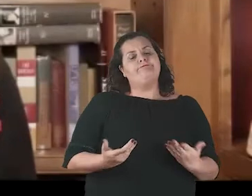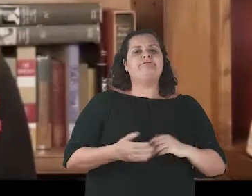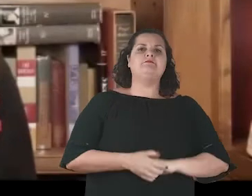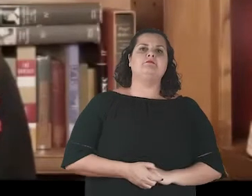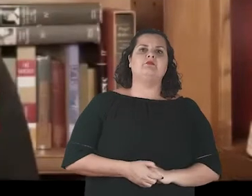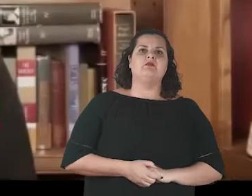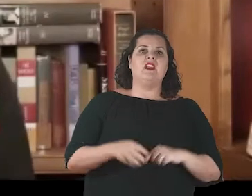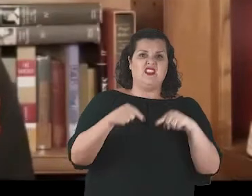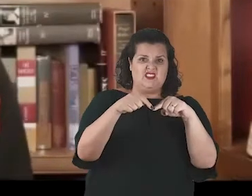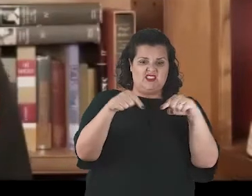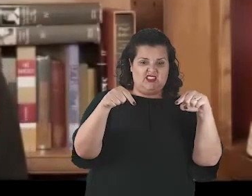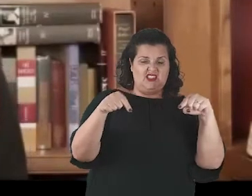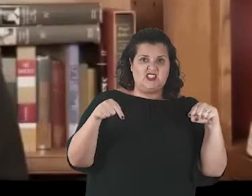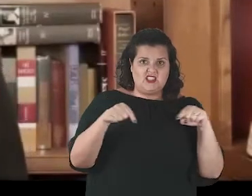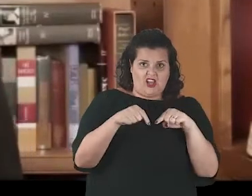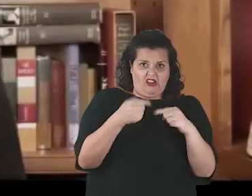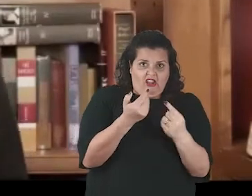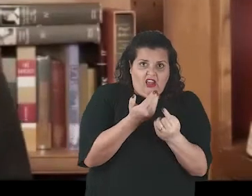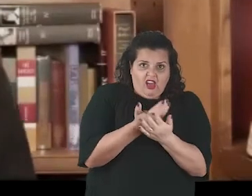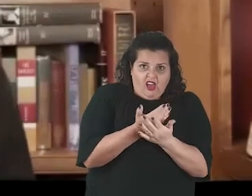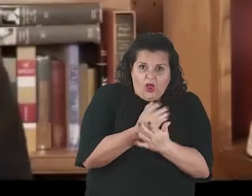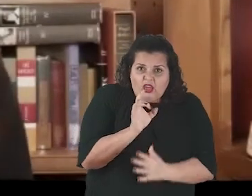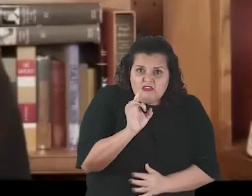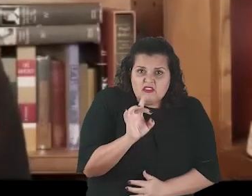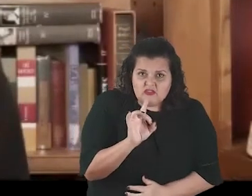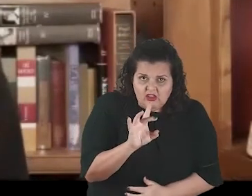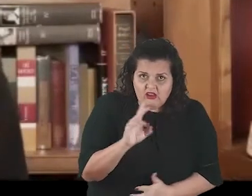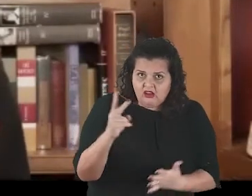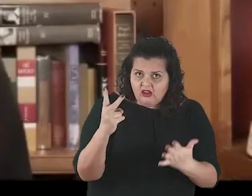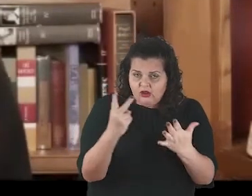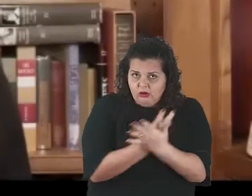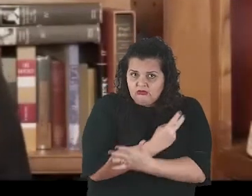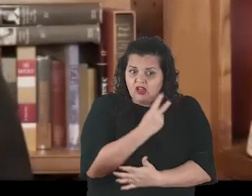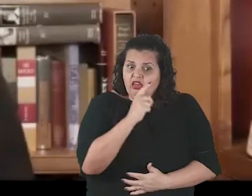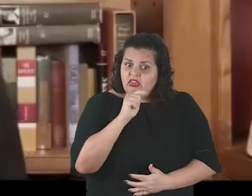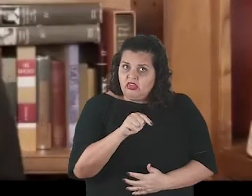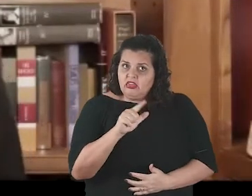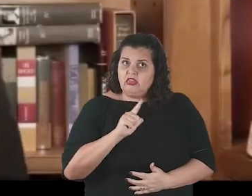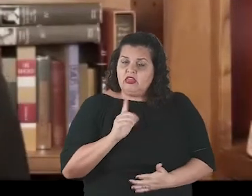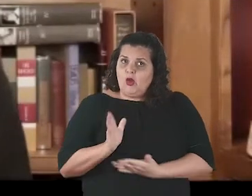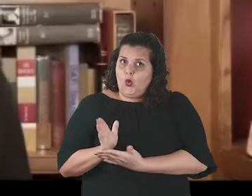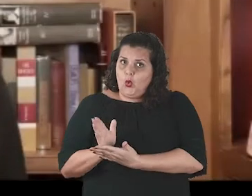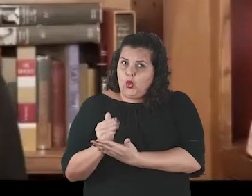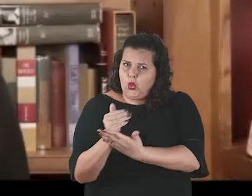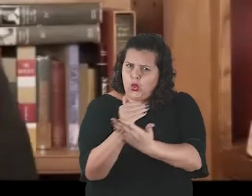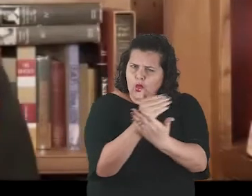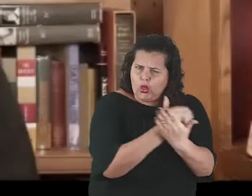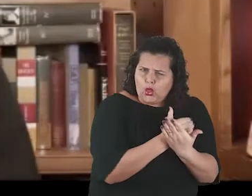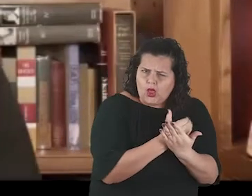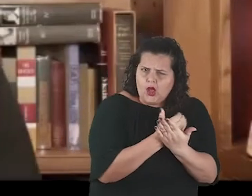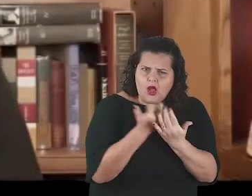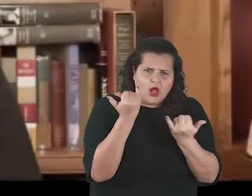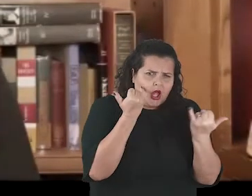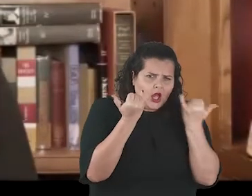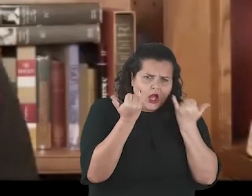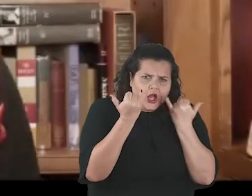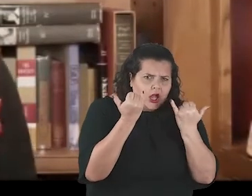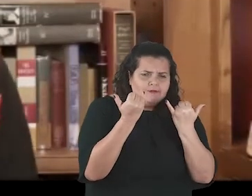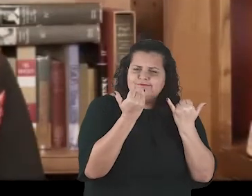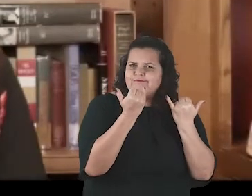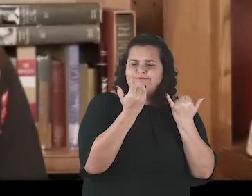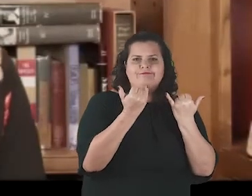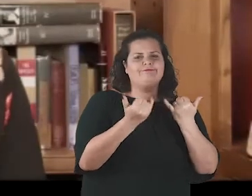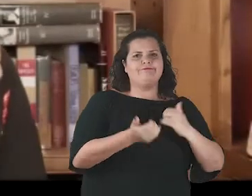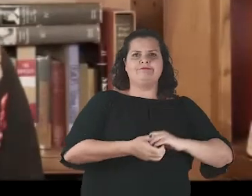in which these extractive practices have grown to a relentless